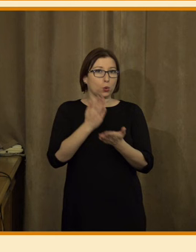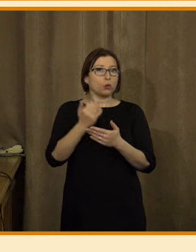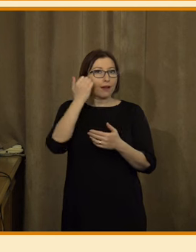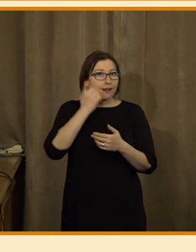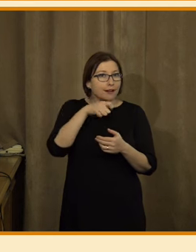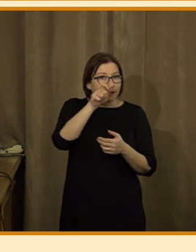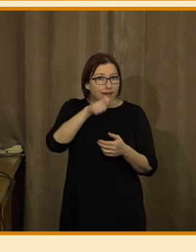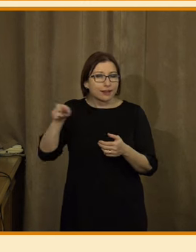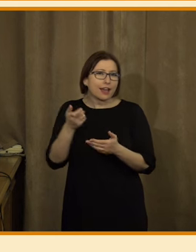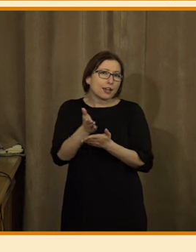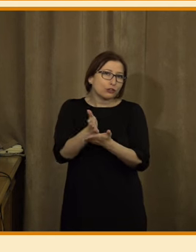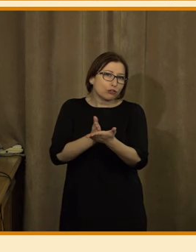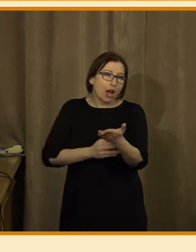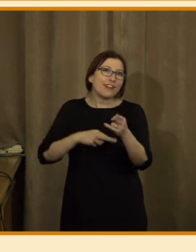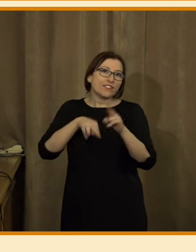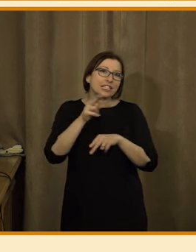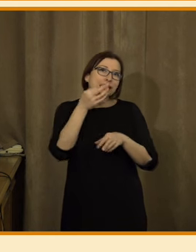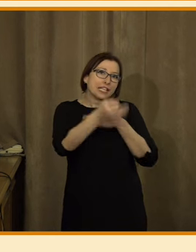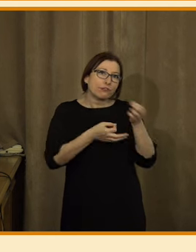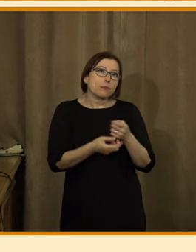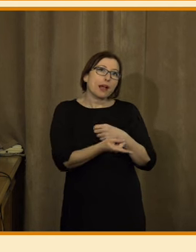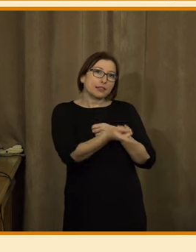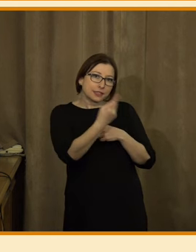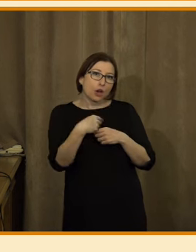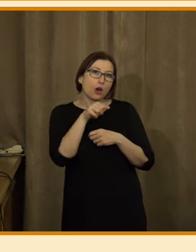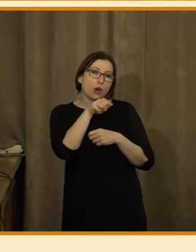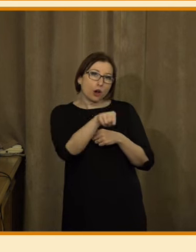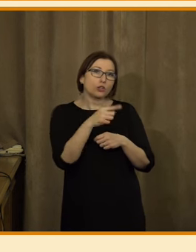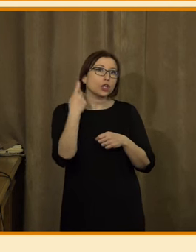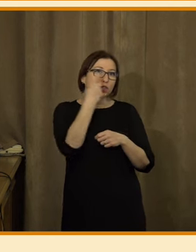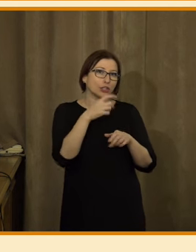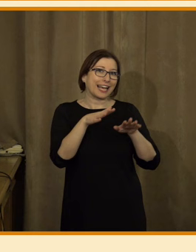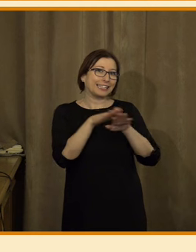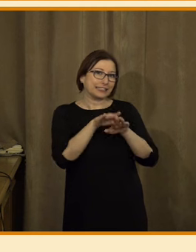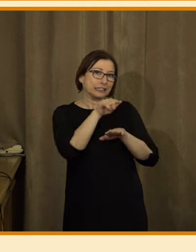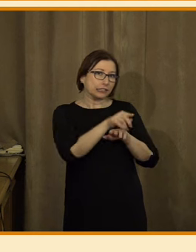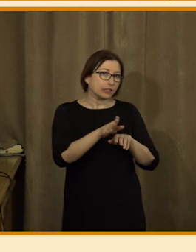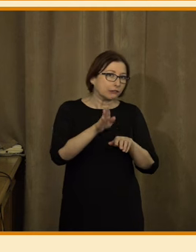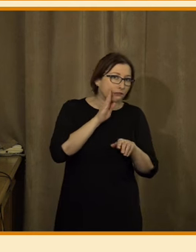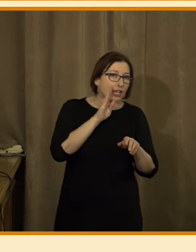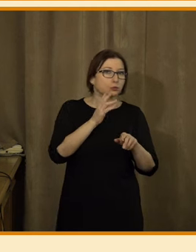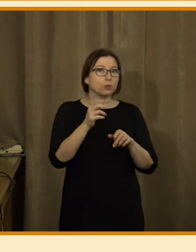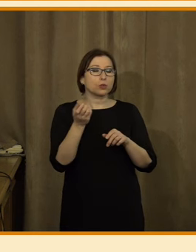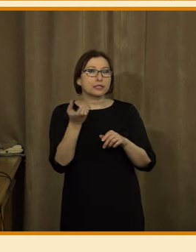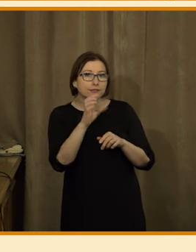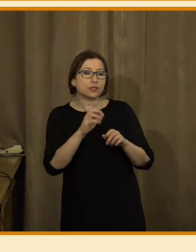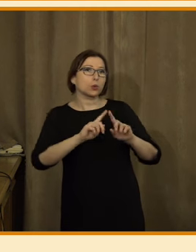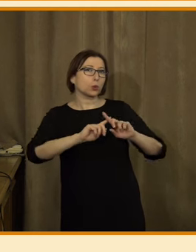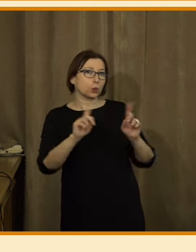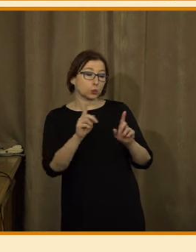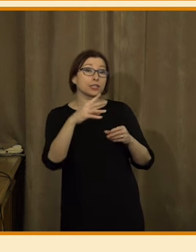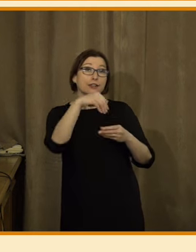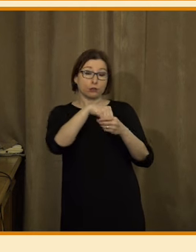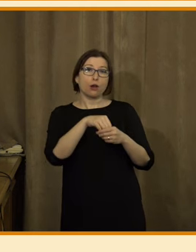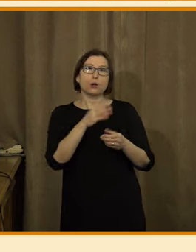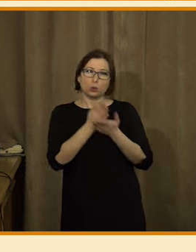nebo část populace, která získává primárně informace ze sociálních sítí a tam se v rámci toho výzkumu potvrzují